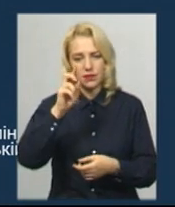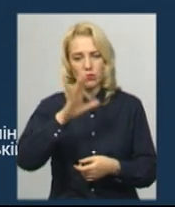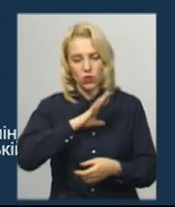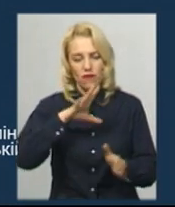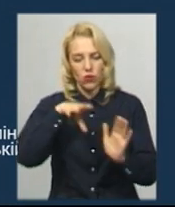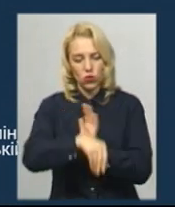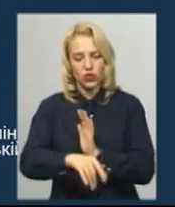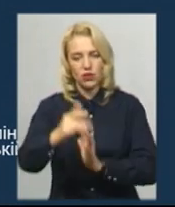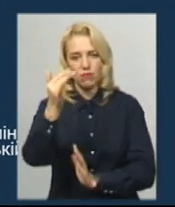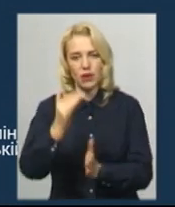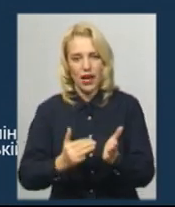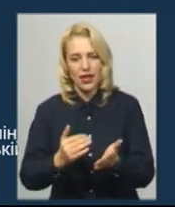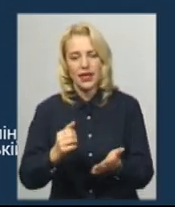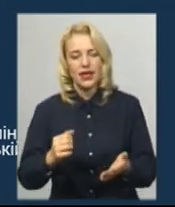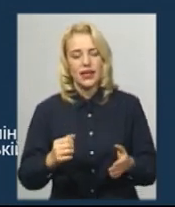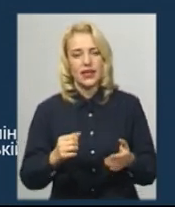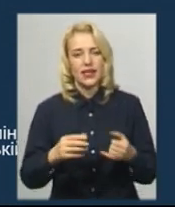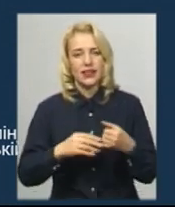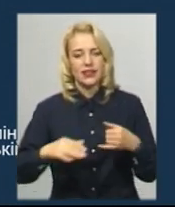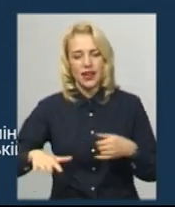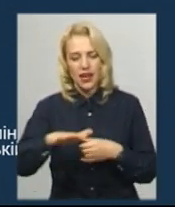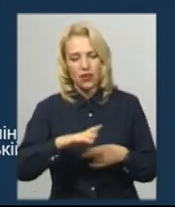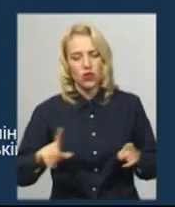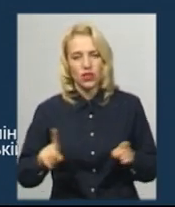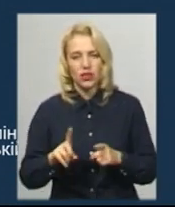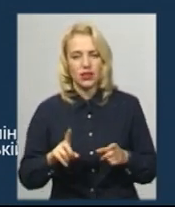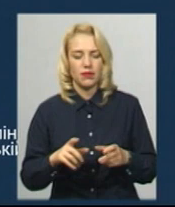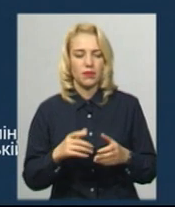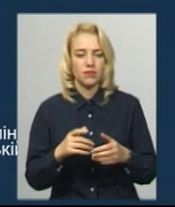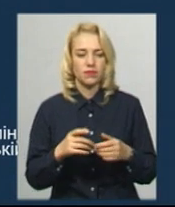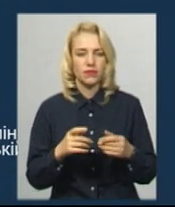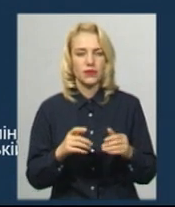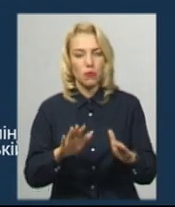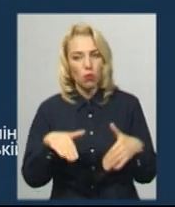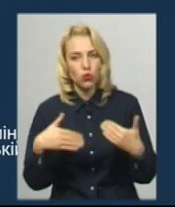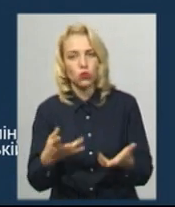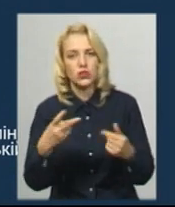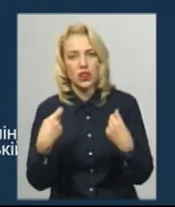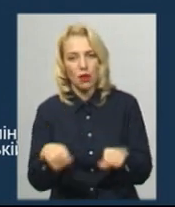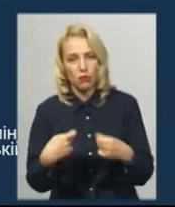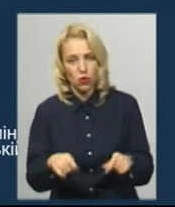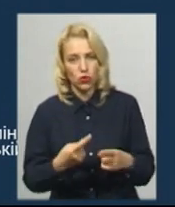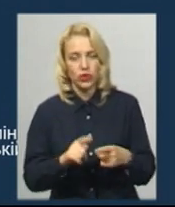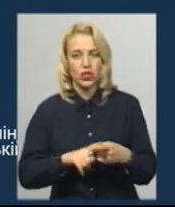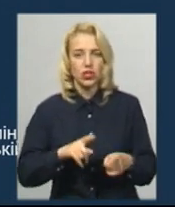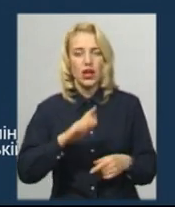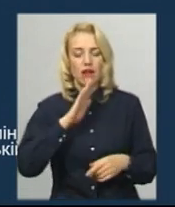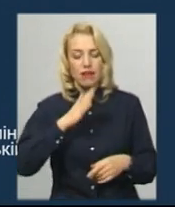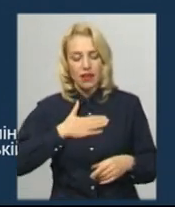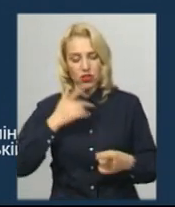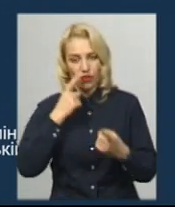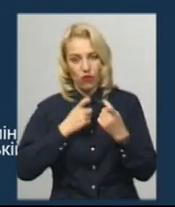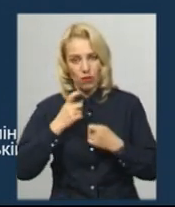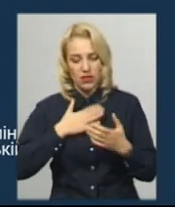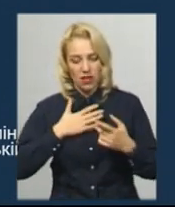включена в перелік ділянок і права, на які пропонуються на допродажу на земельних торгах. Згідно інформації нашого відділу у